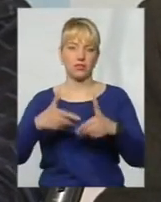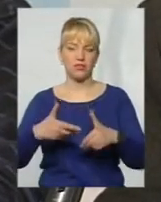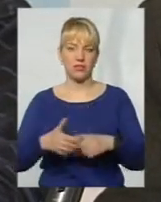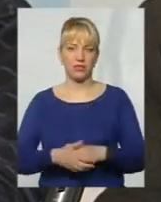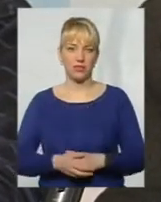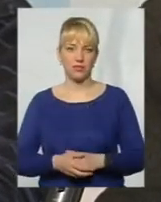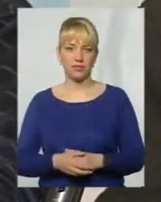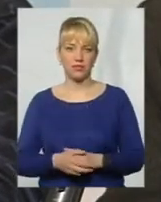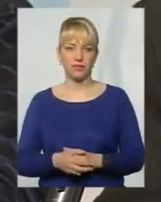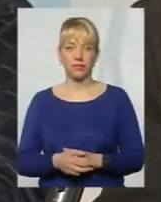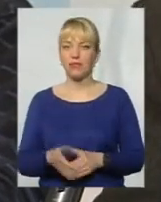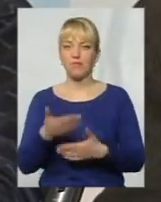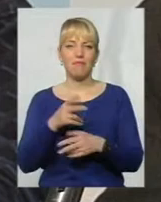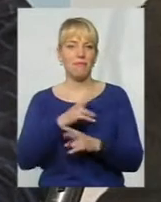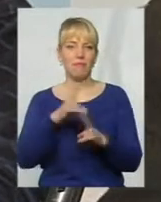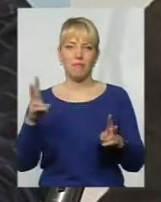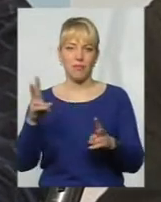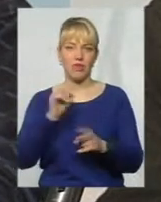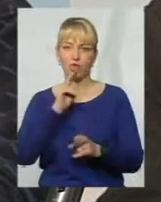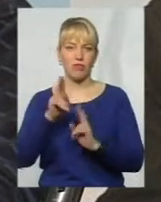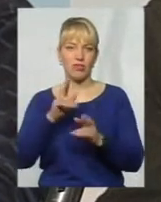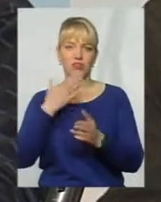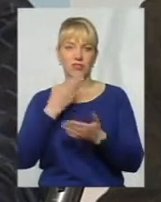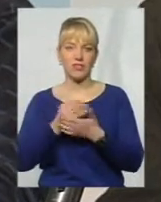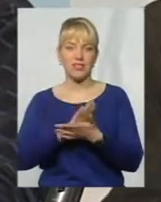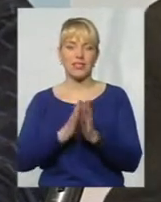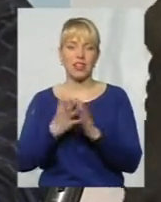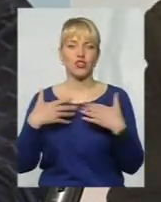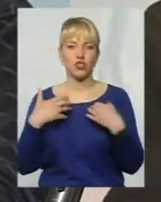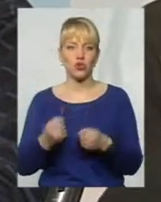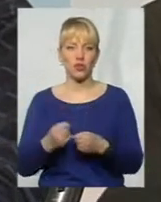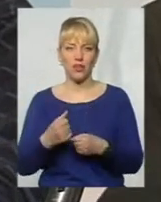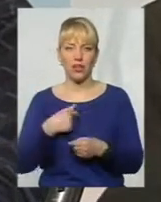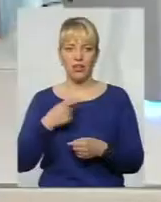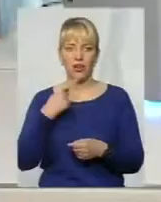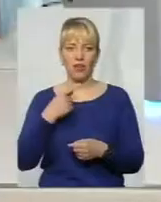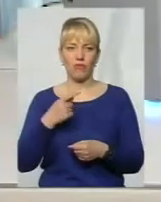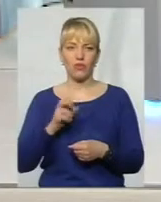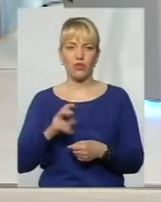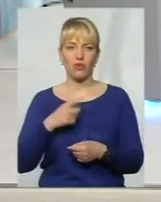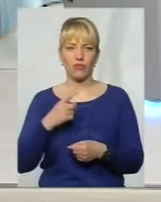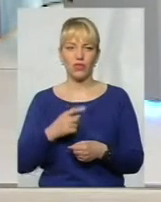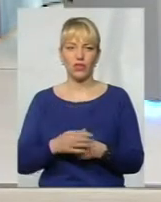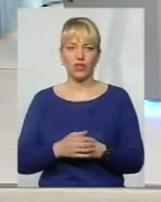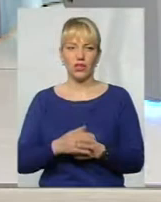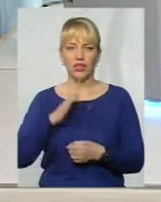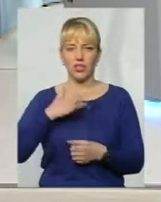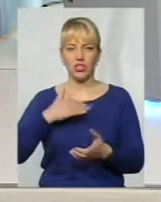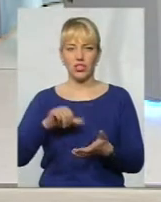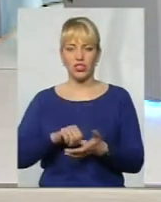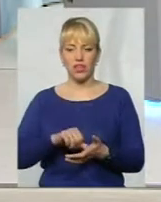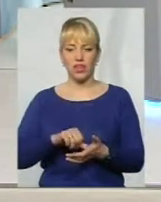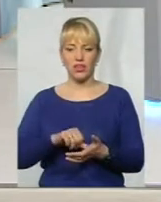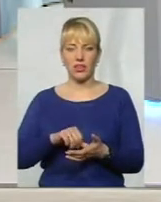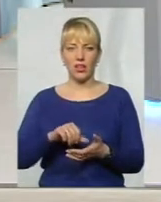так сказав. Меніхто не жалівся на свій стан здоров'я, на все, як вже казав я вам Петрович, до речі, Іван Петрович Клименко, це наш член нашої ради